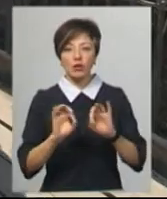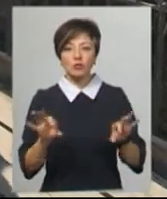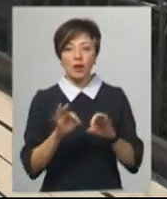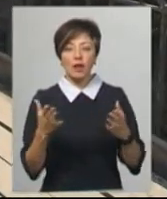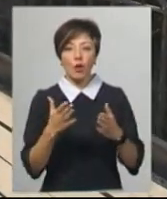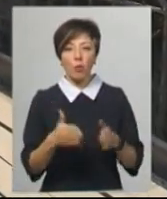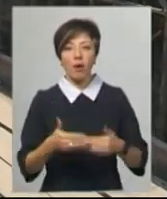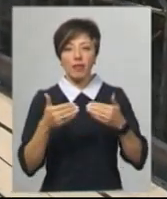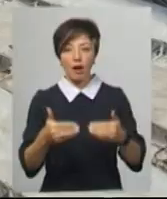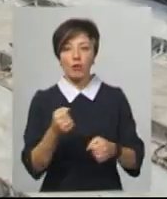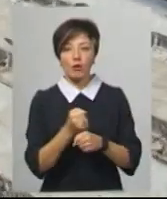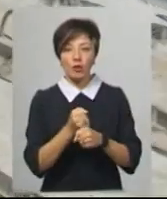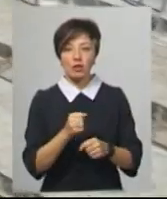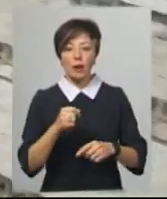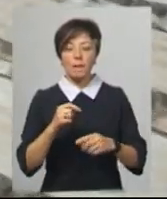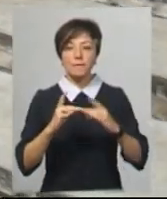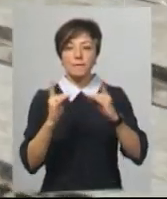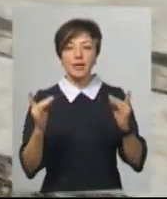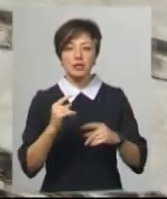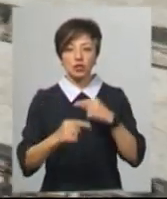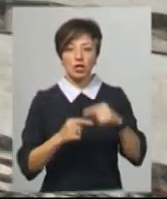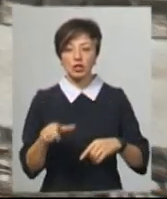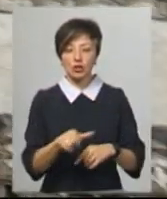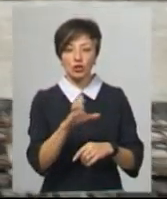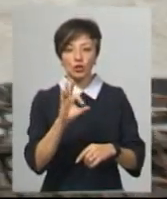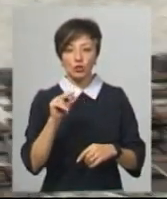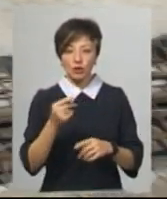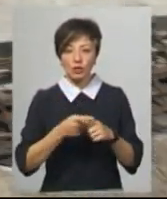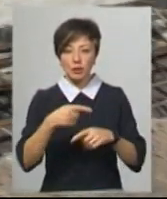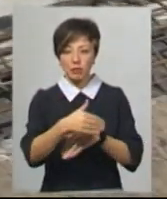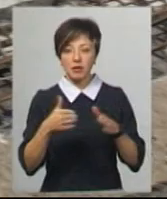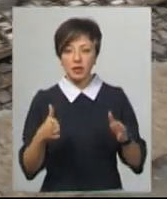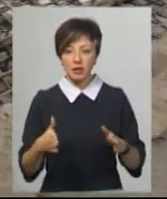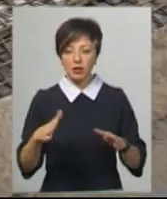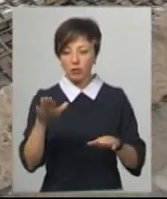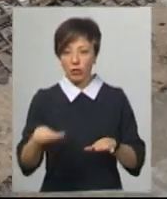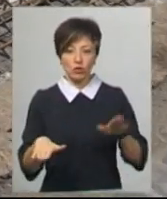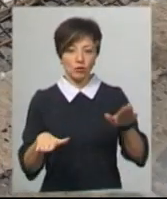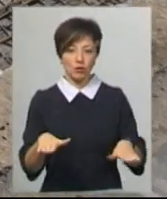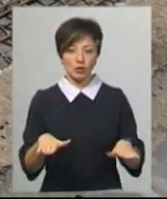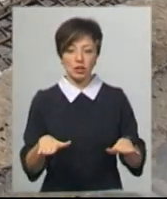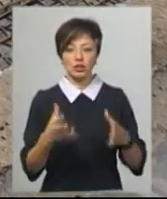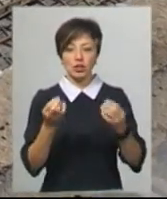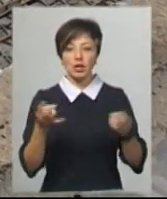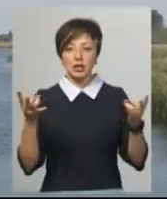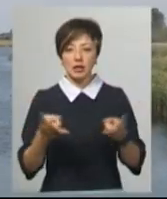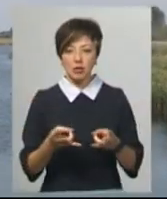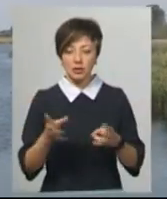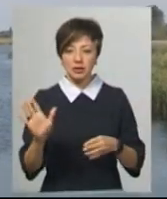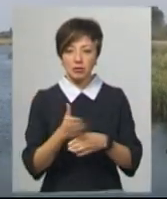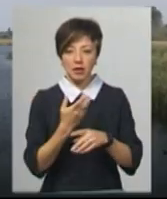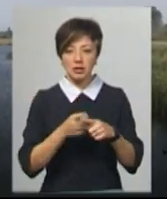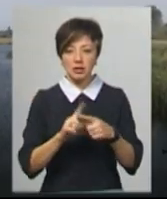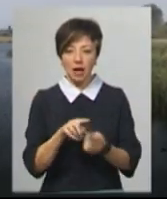етапі роботи знаходиться міст через річку Случ. Вон плити переходні, звідти, звідти положили. Ще треба знімати оцей